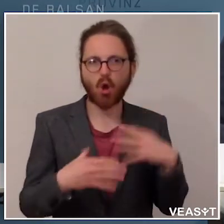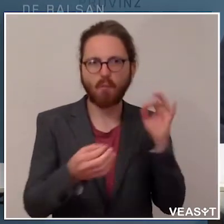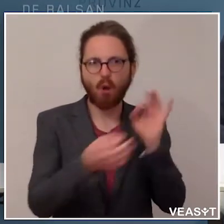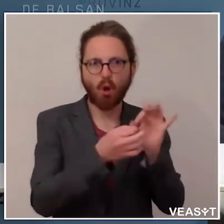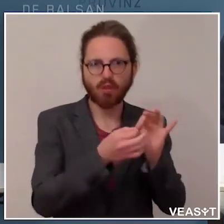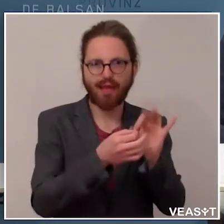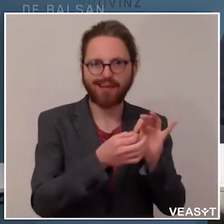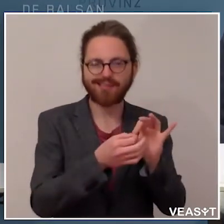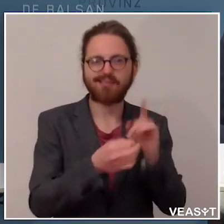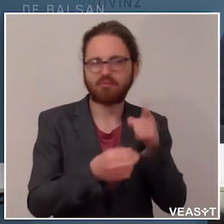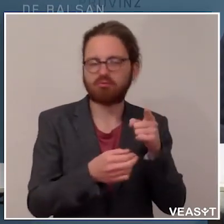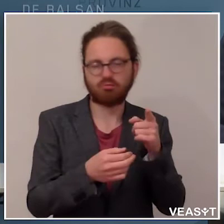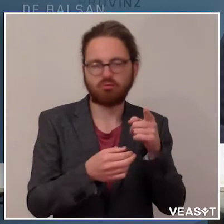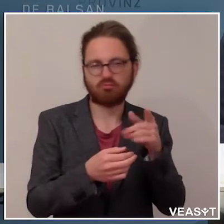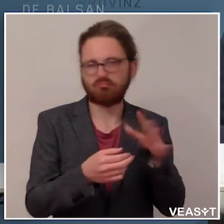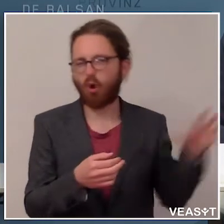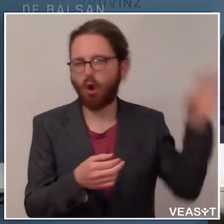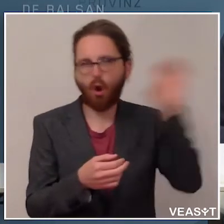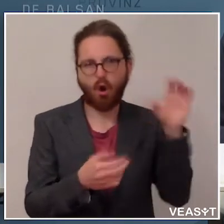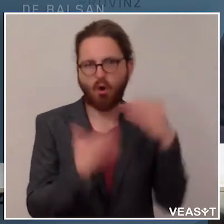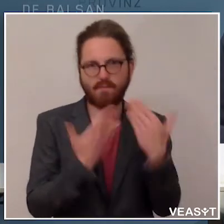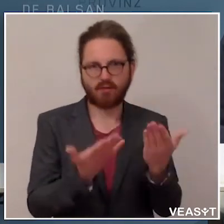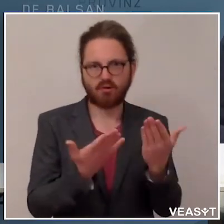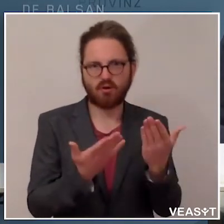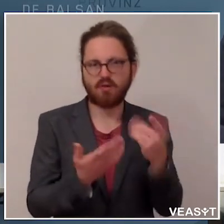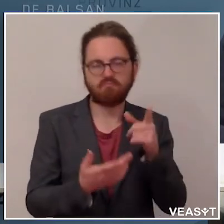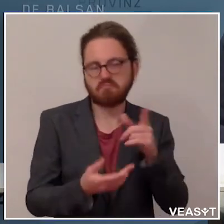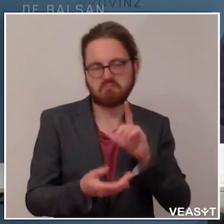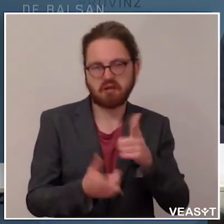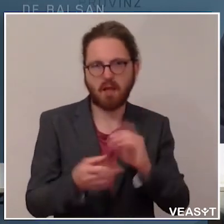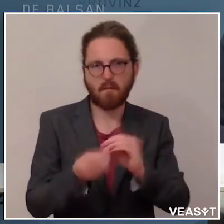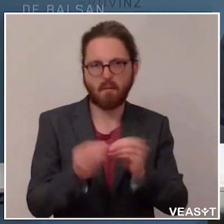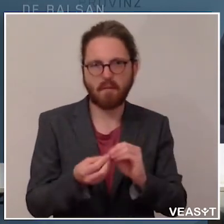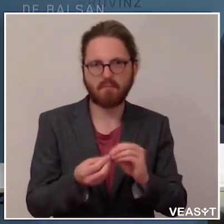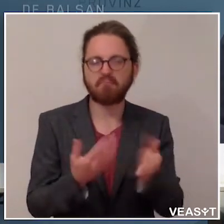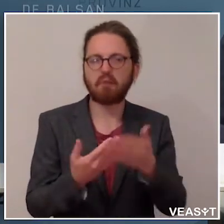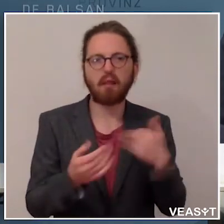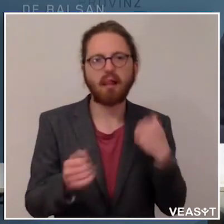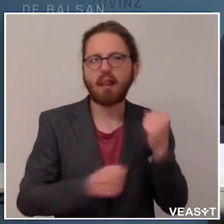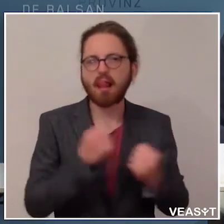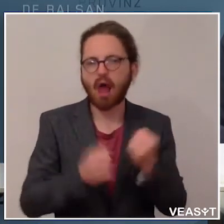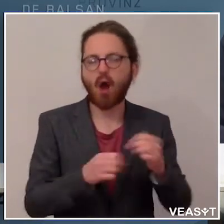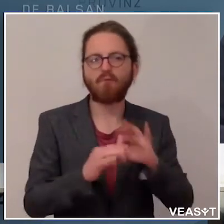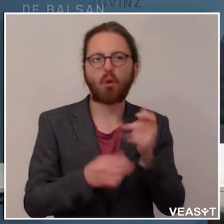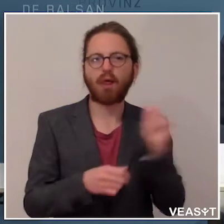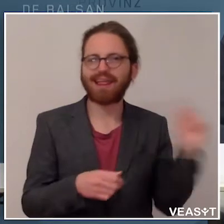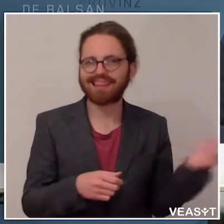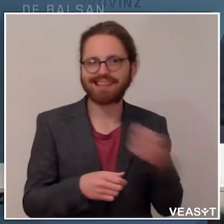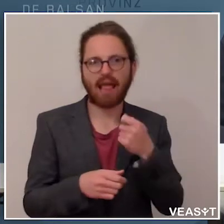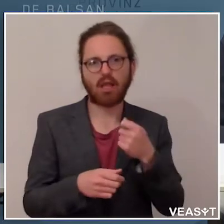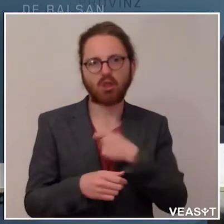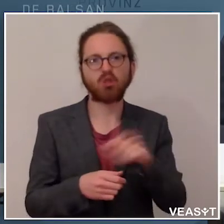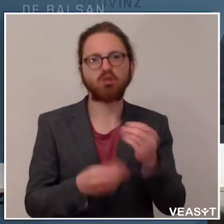uns so, das ist übrigens in ganz Europa derzeit noch so, ist das auch kein Problem. Denn weder beim Laufen, noch beim Tennisspielen, noch beim